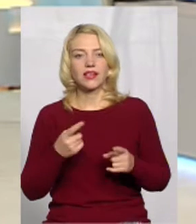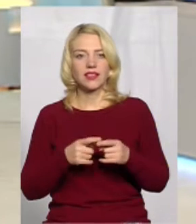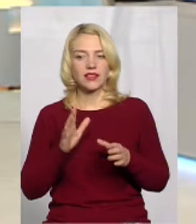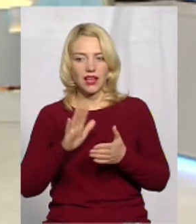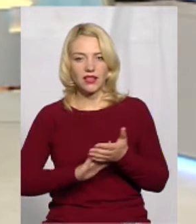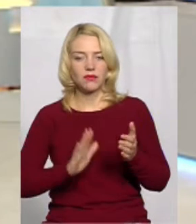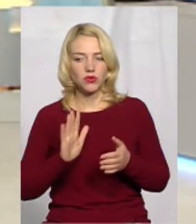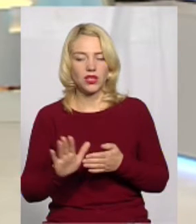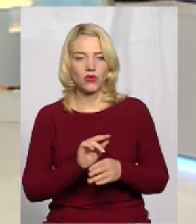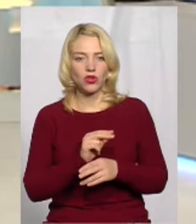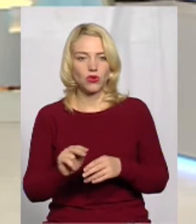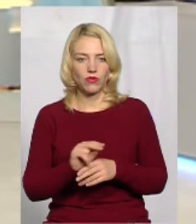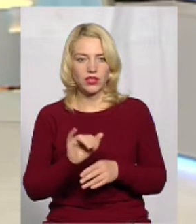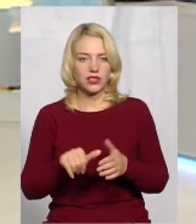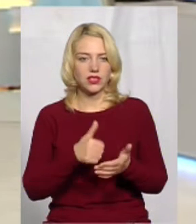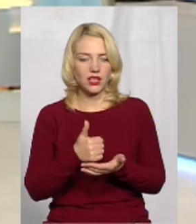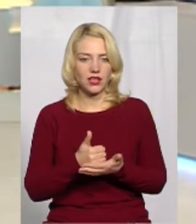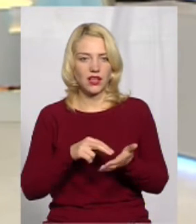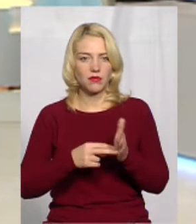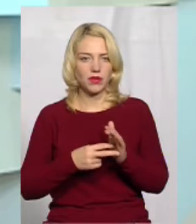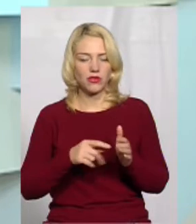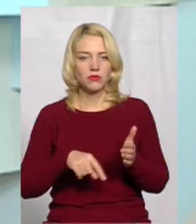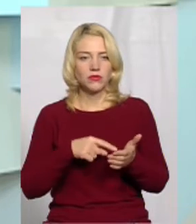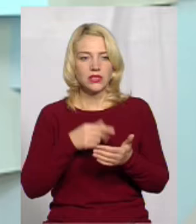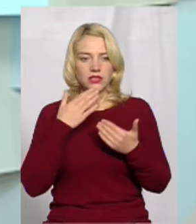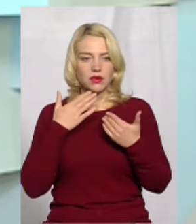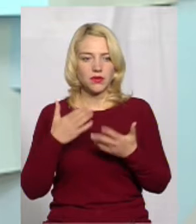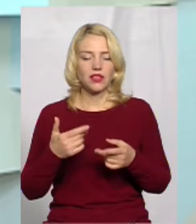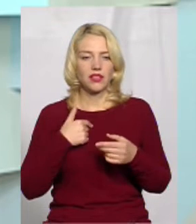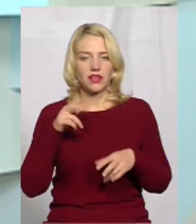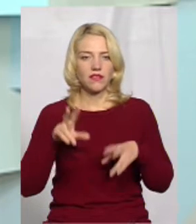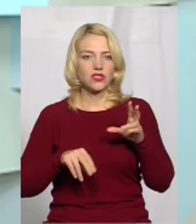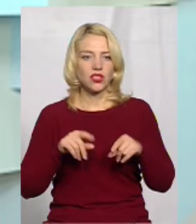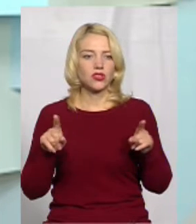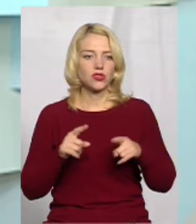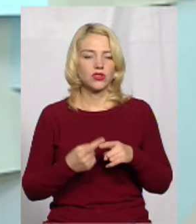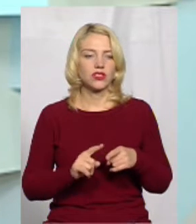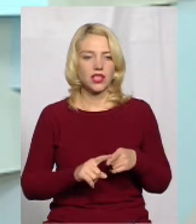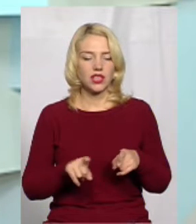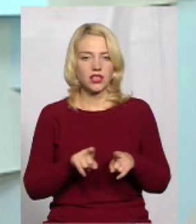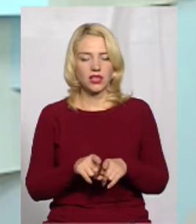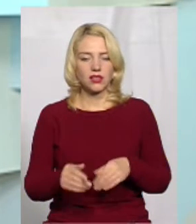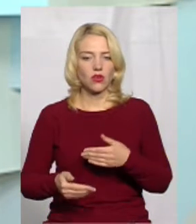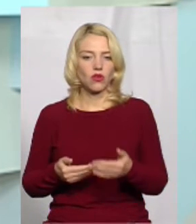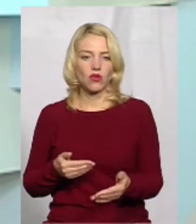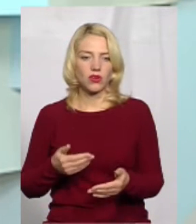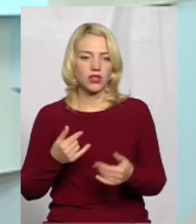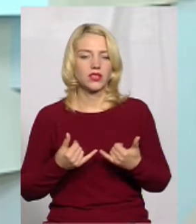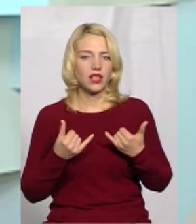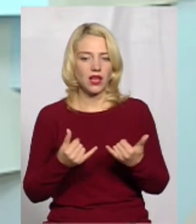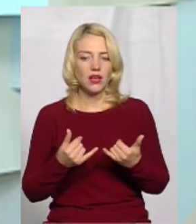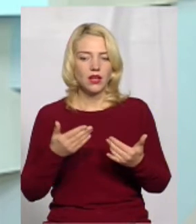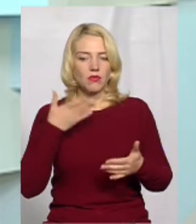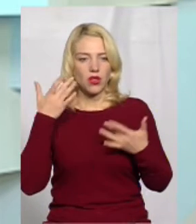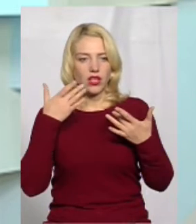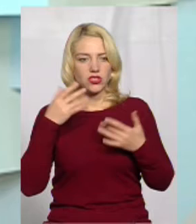з генеральним планом міста? Я рахую, що це просто такий певний крок для полегшення